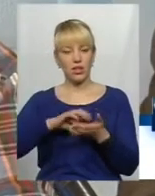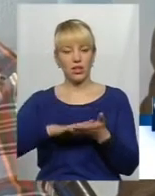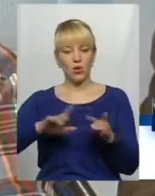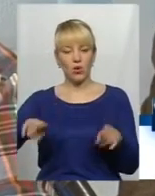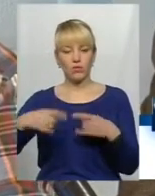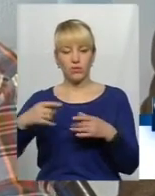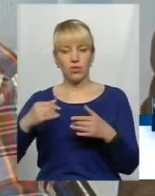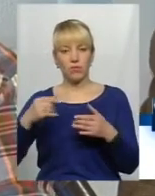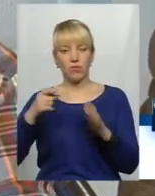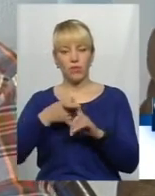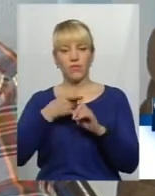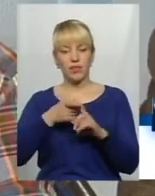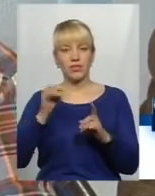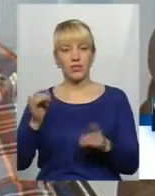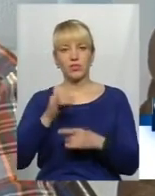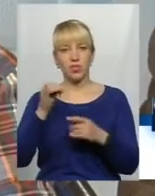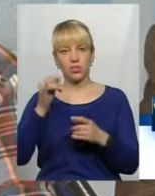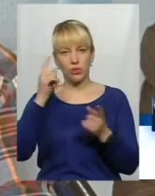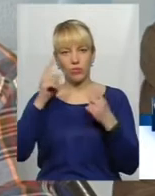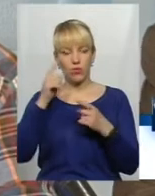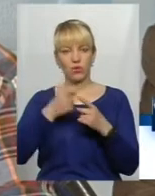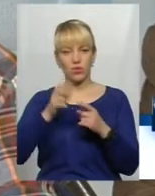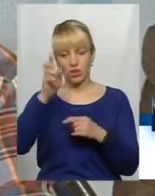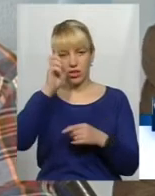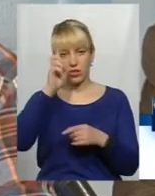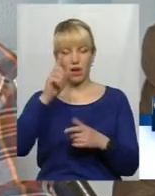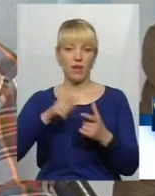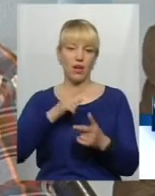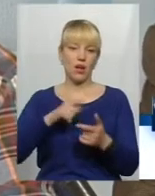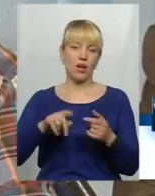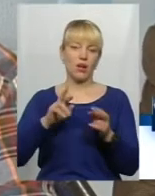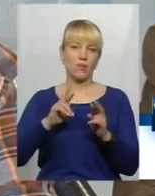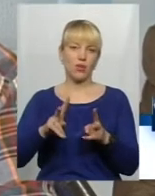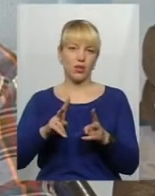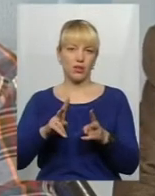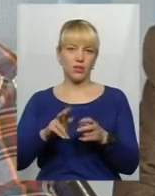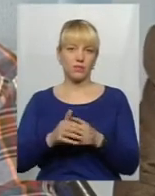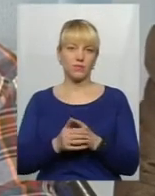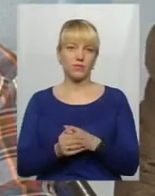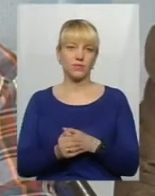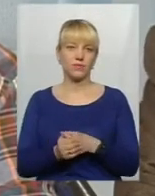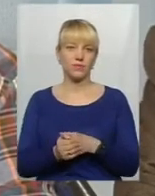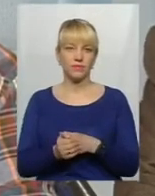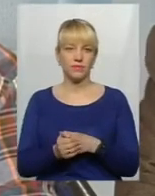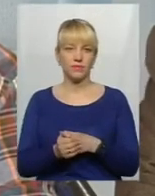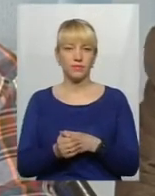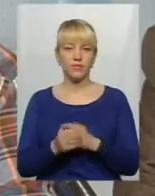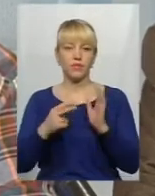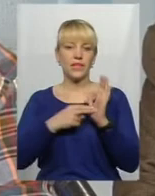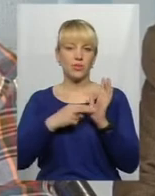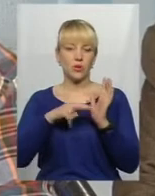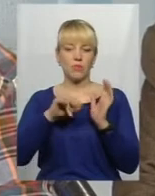'язана з історичним творенням цієї держави, або, як, ну, власне кажучи, 7